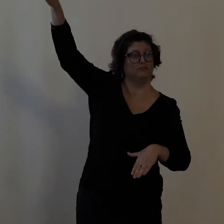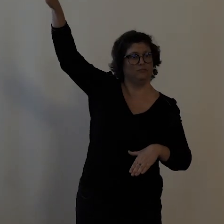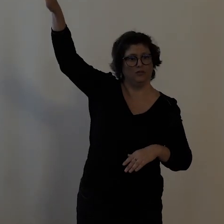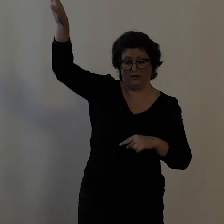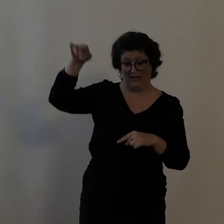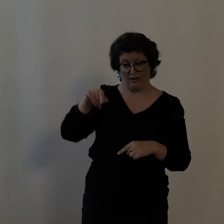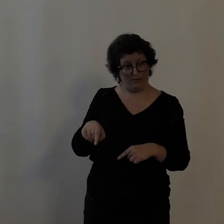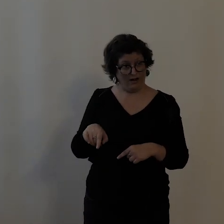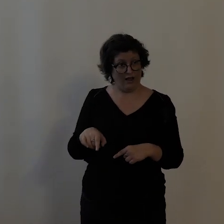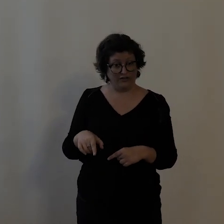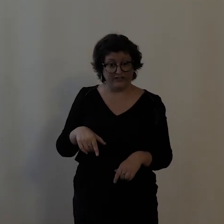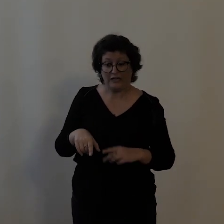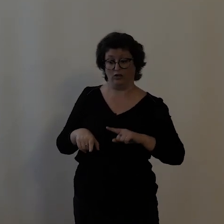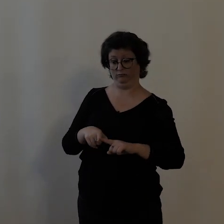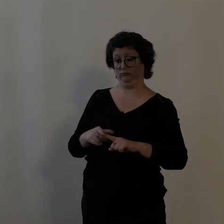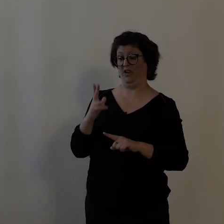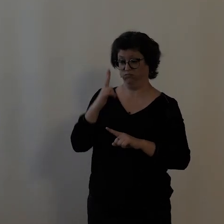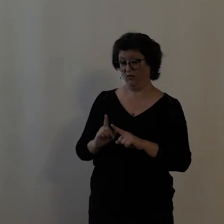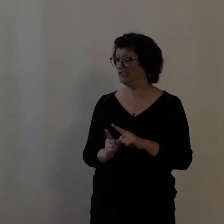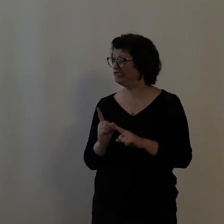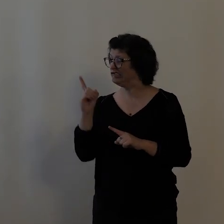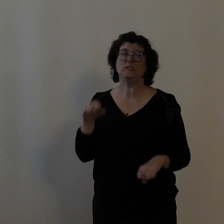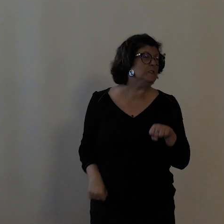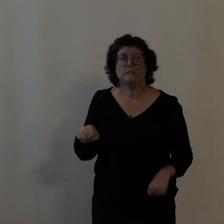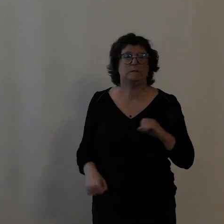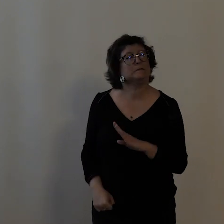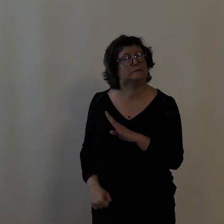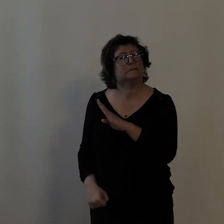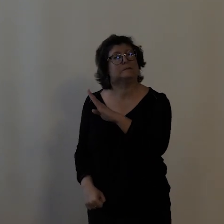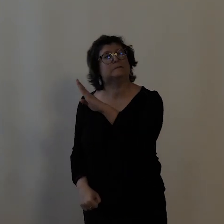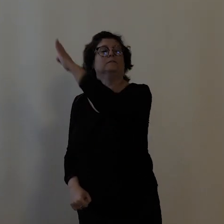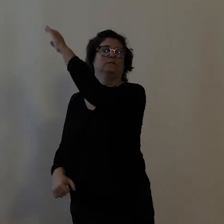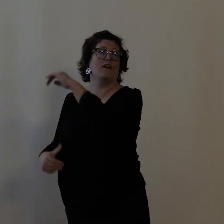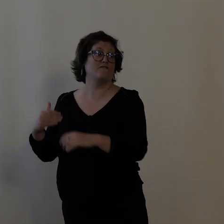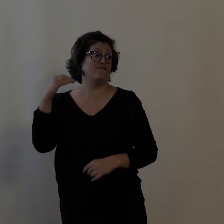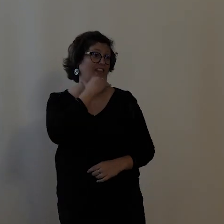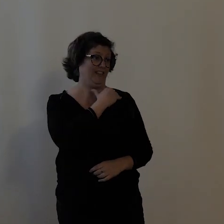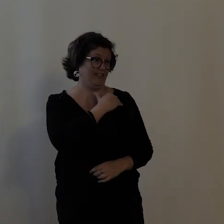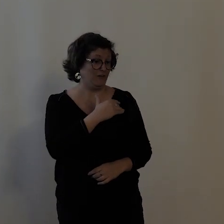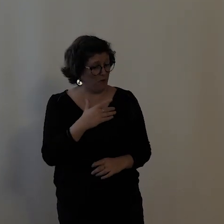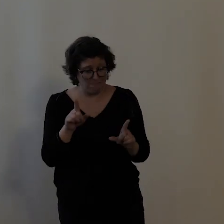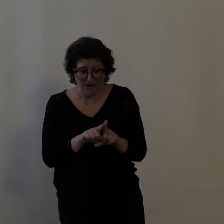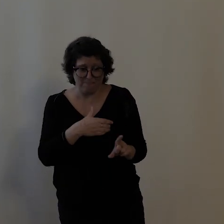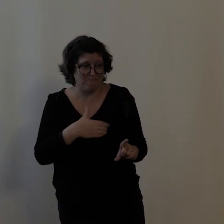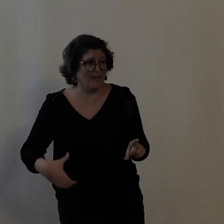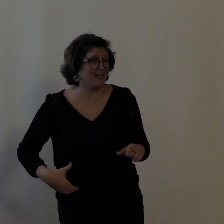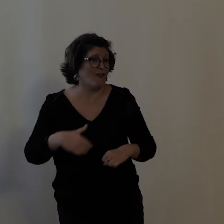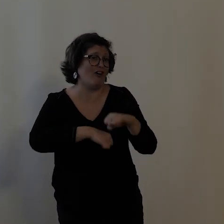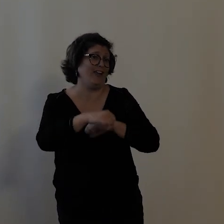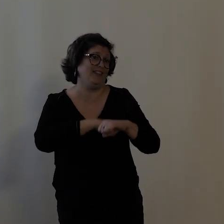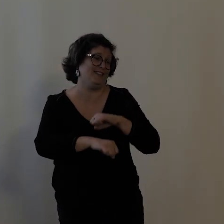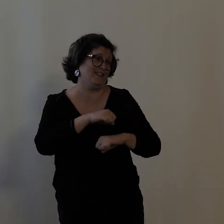possible la tranchée et donc là, c'est organisé à nouveau par la municipalité avec